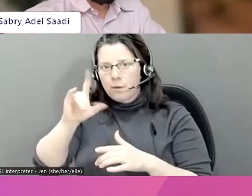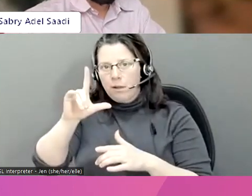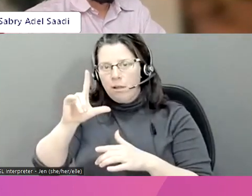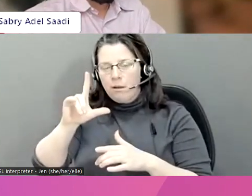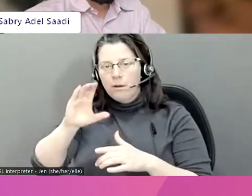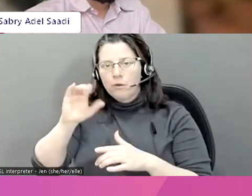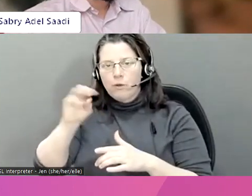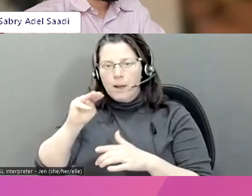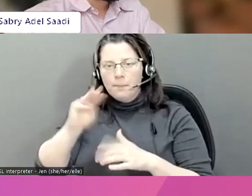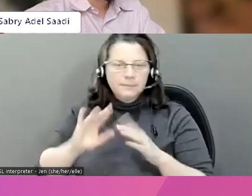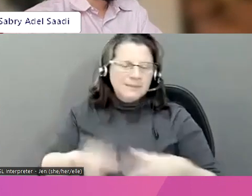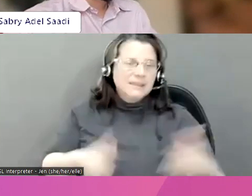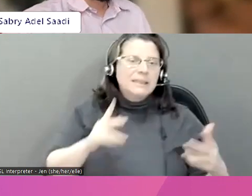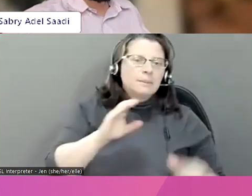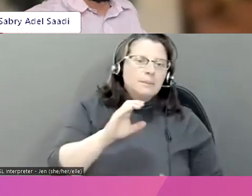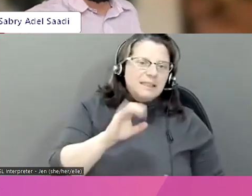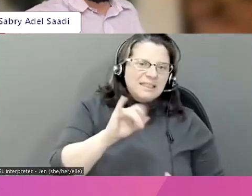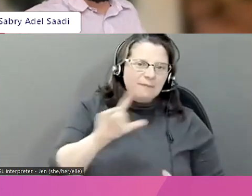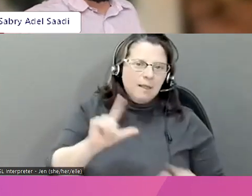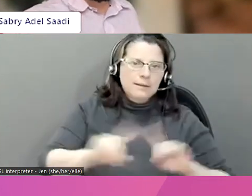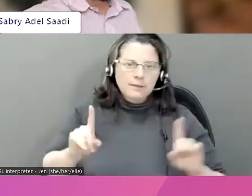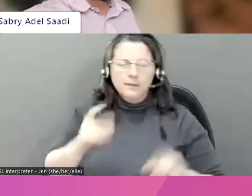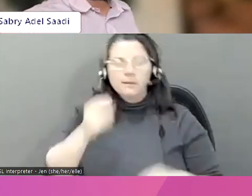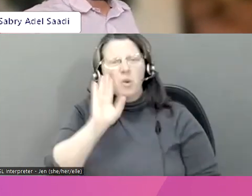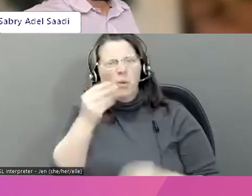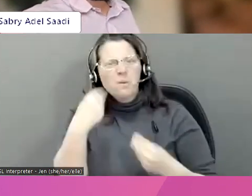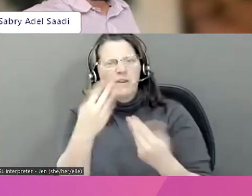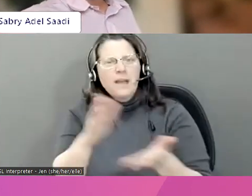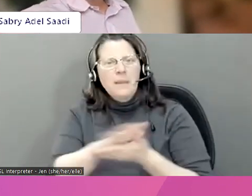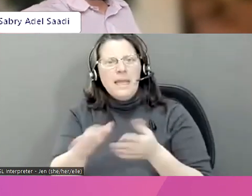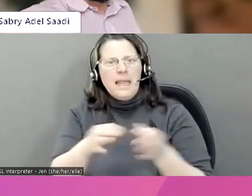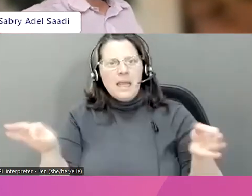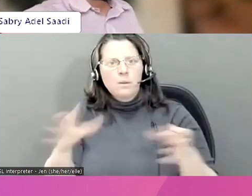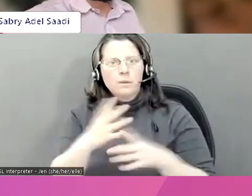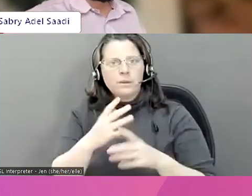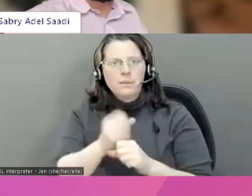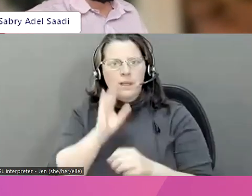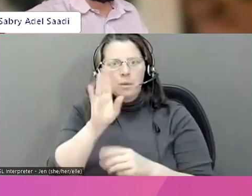photos nues est criminalisé et donc sera sous le droit pénal.